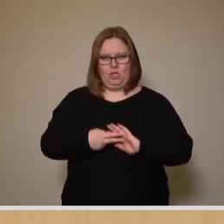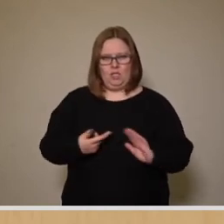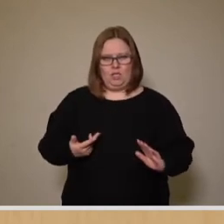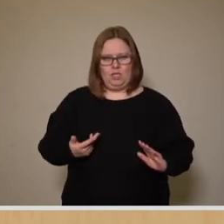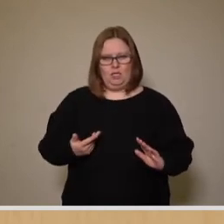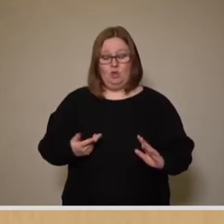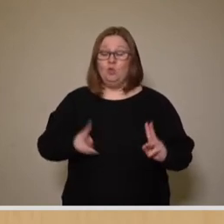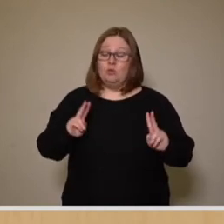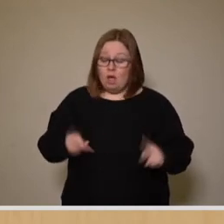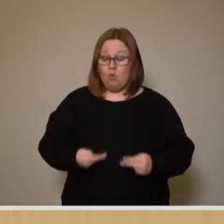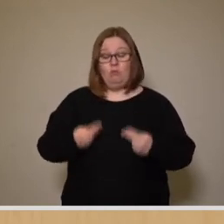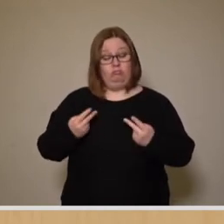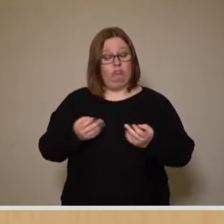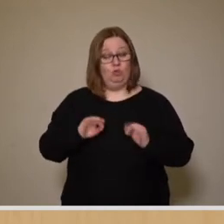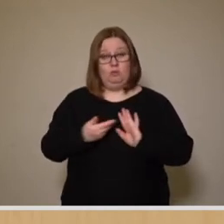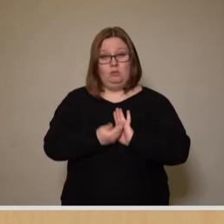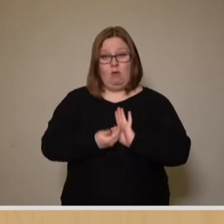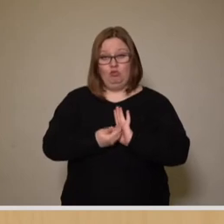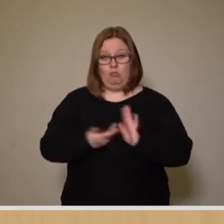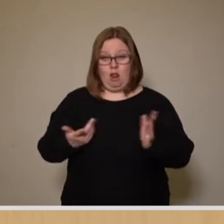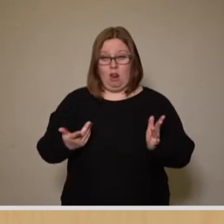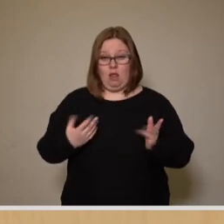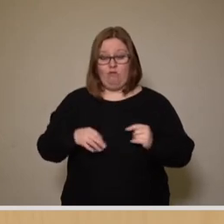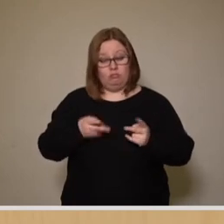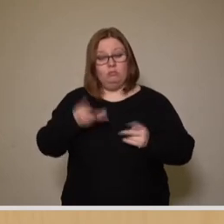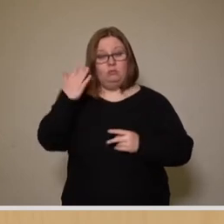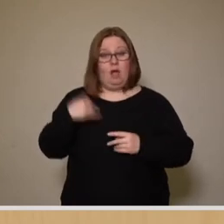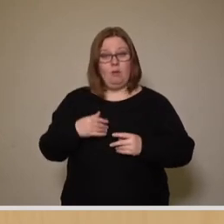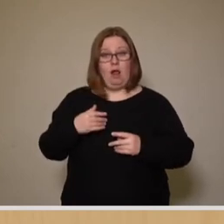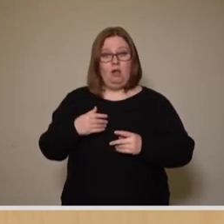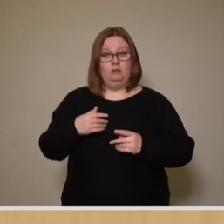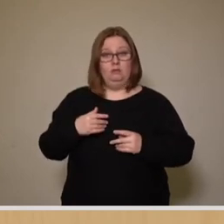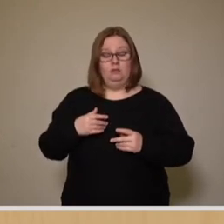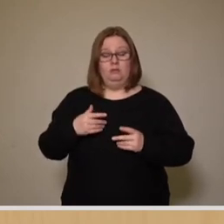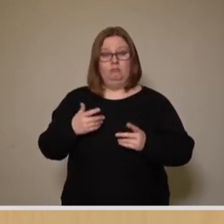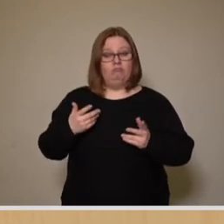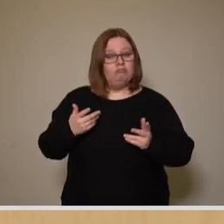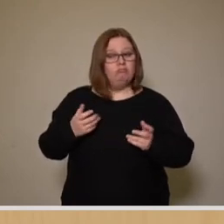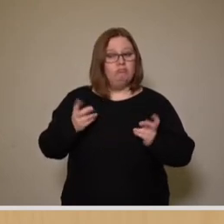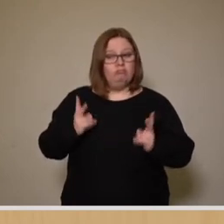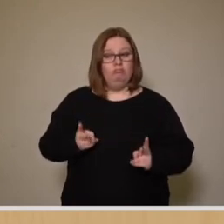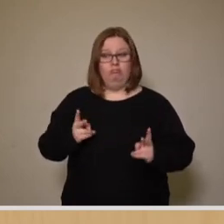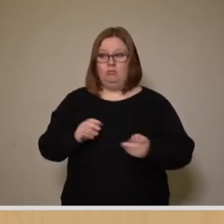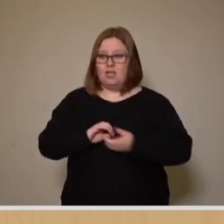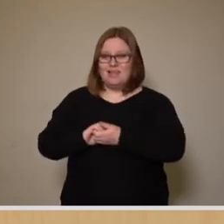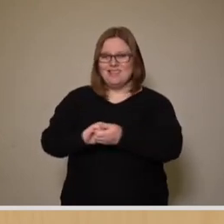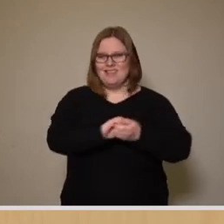ein vorbildliches Beispiel einer schon damals entstandenen